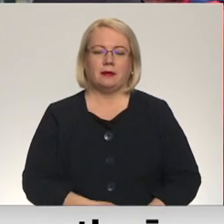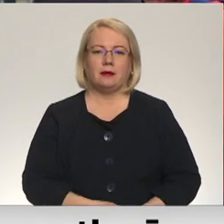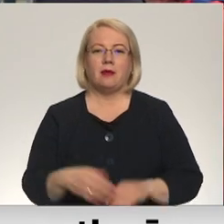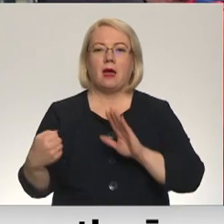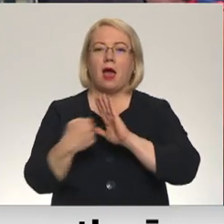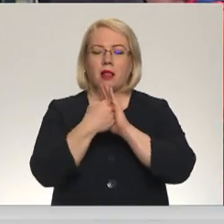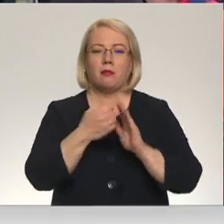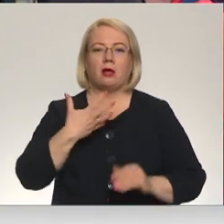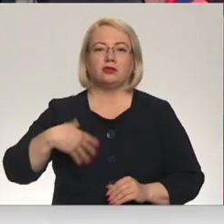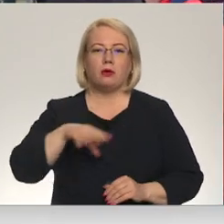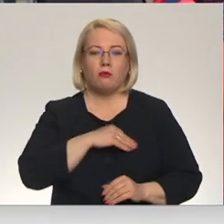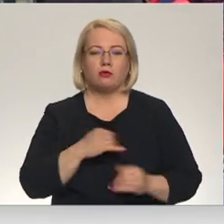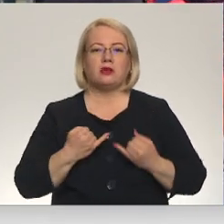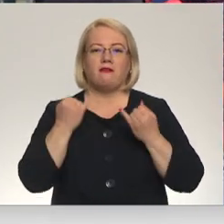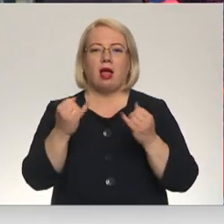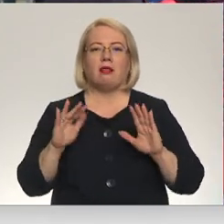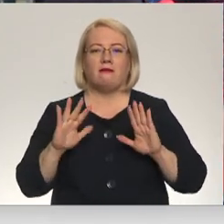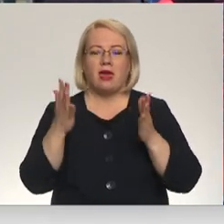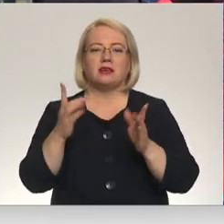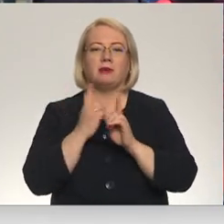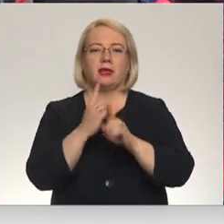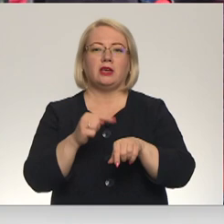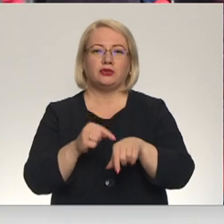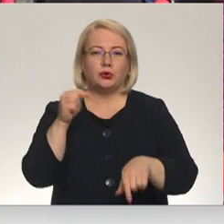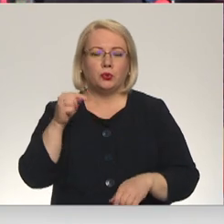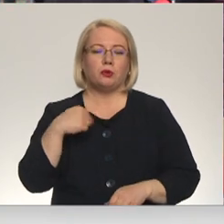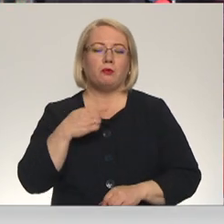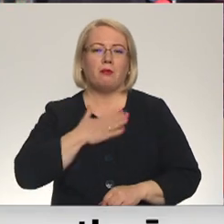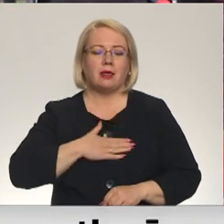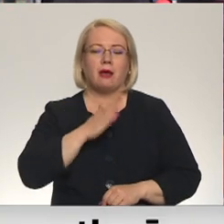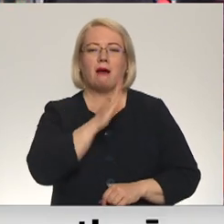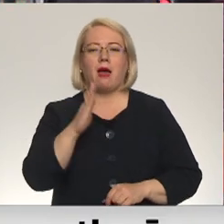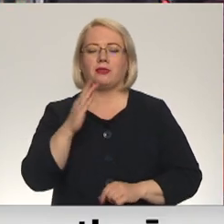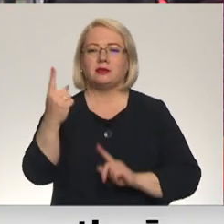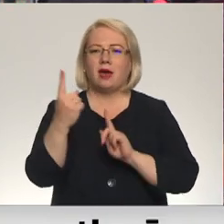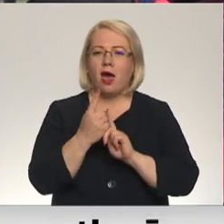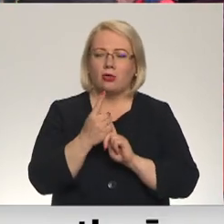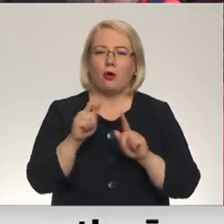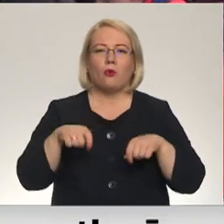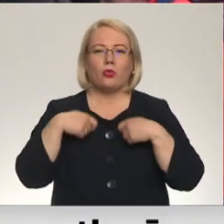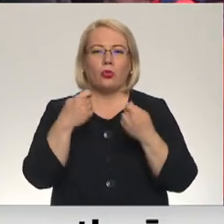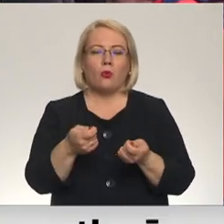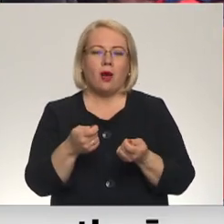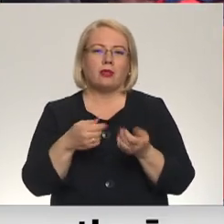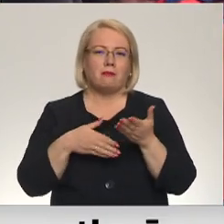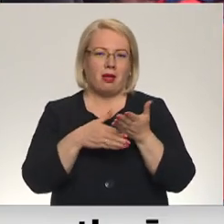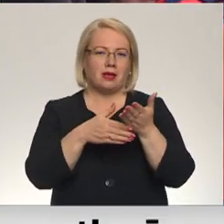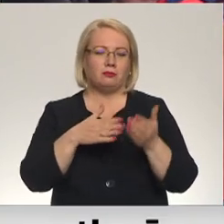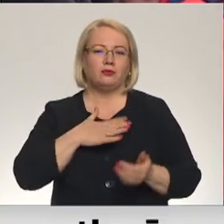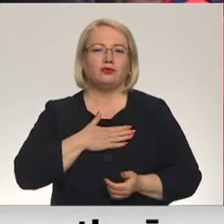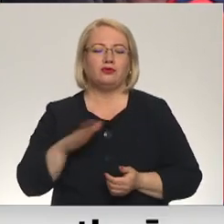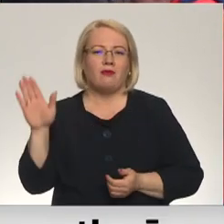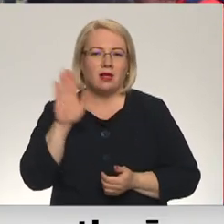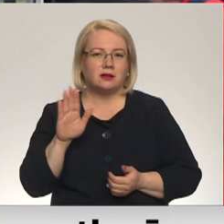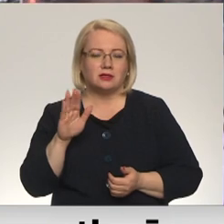Atbalsta mūsu vēl veiksmi. Līdzījot, mums ir patīkami, ka katrs atnāk un dod savu mazu ārtevu palīdzībai mūsu valstī